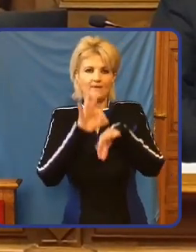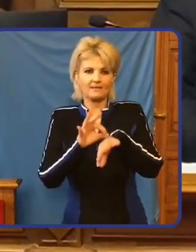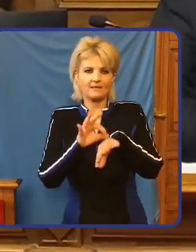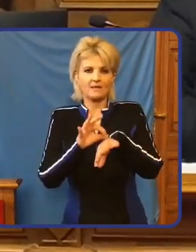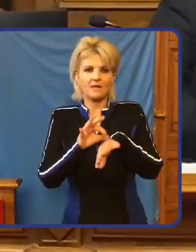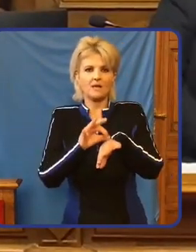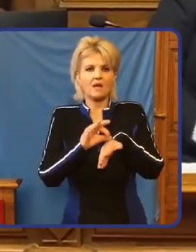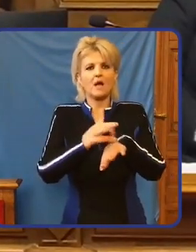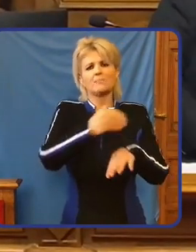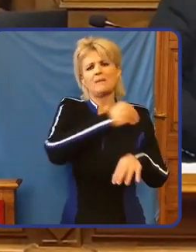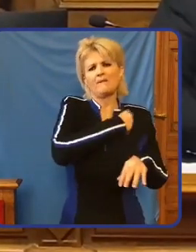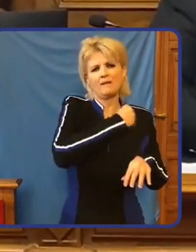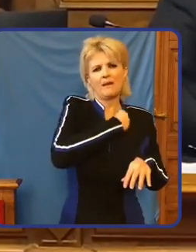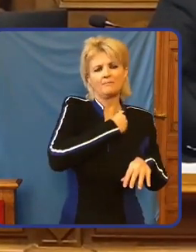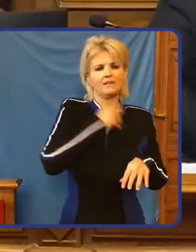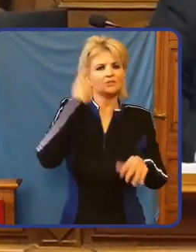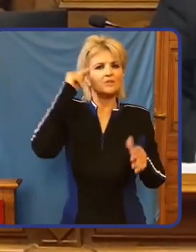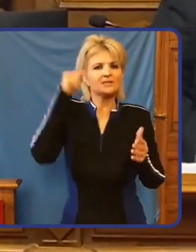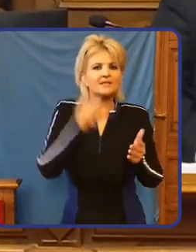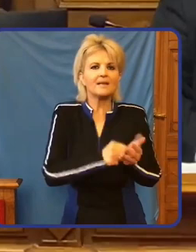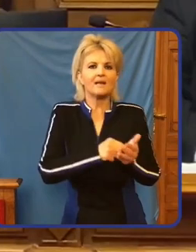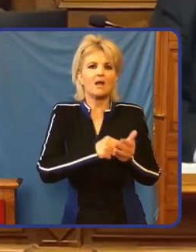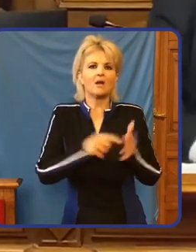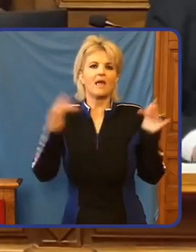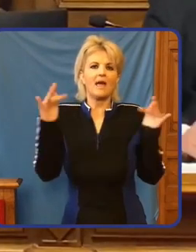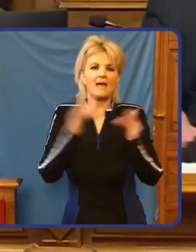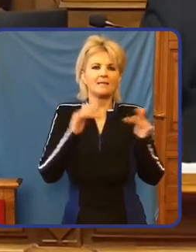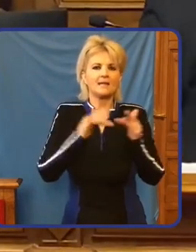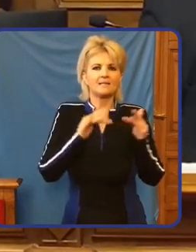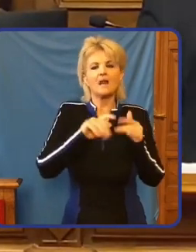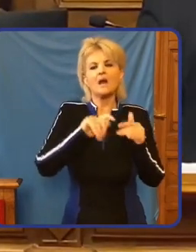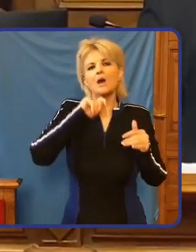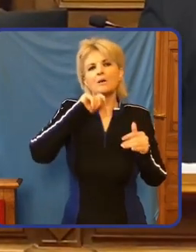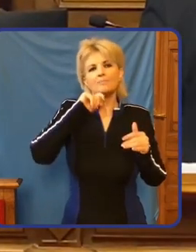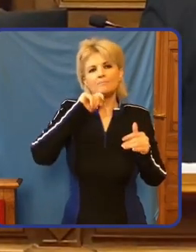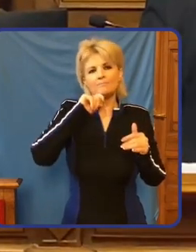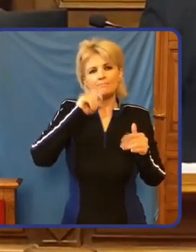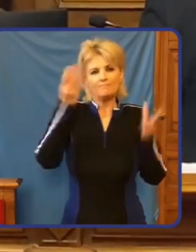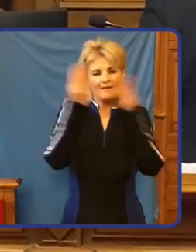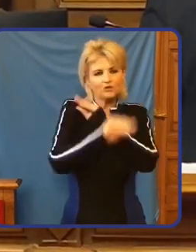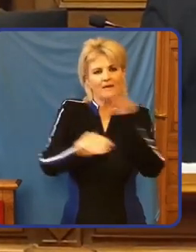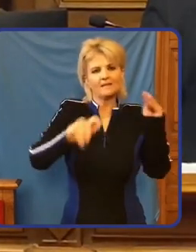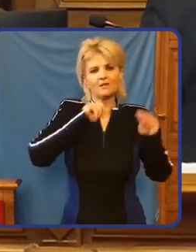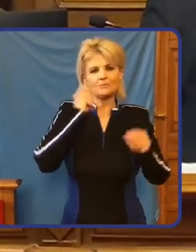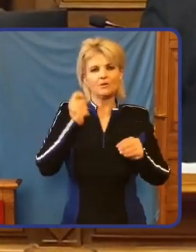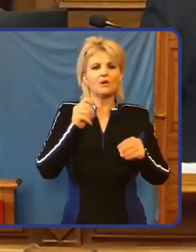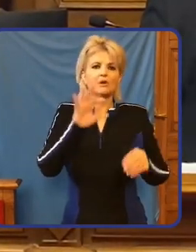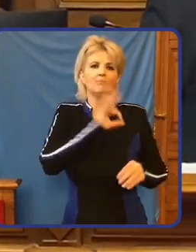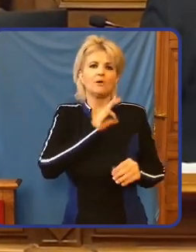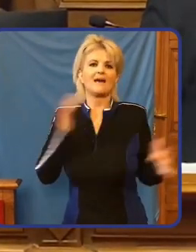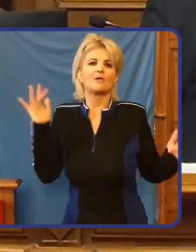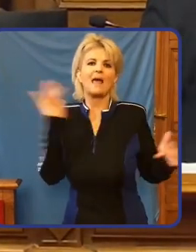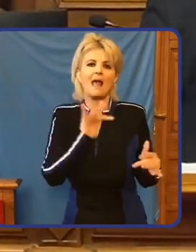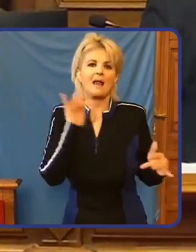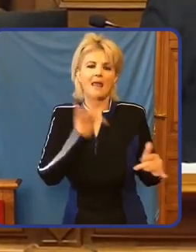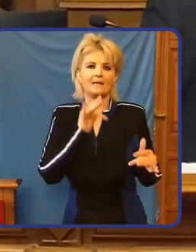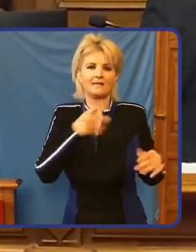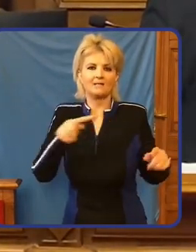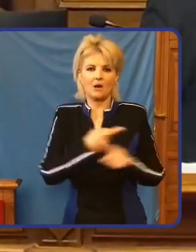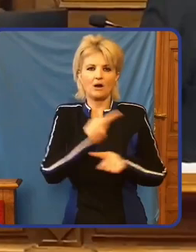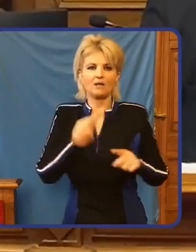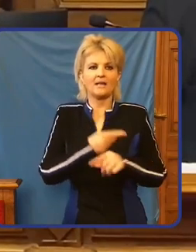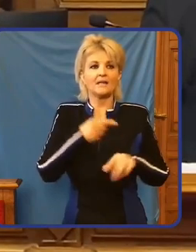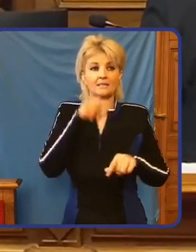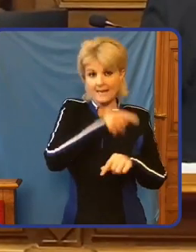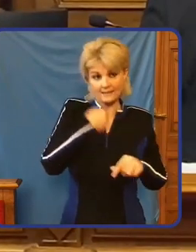megfélemlítő szándékkal az ellenzéki becsületes magyar polgárok ellen indított zaklatásai. Csak ez zavarja önt, csak ez tartja